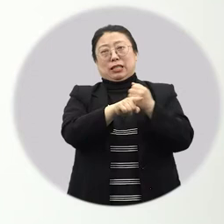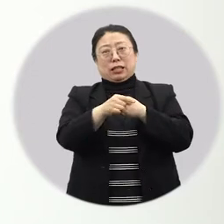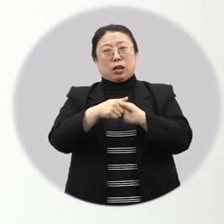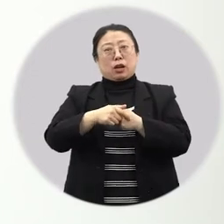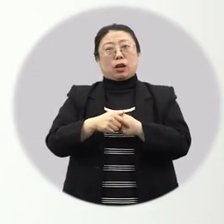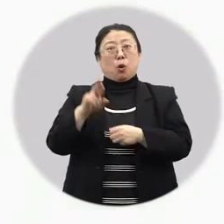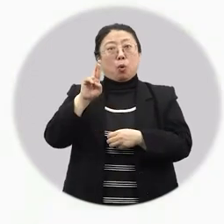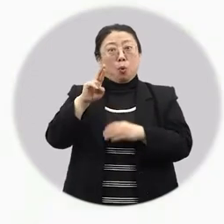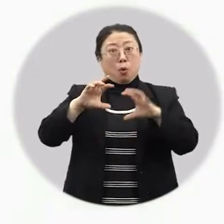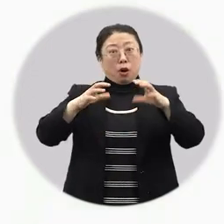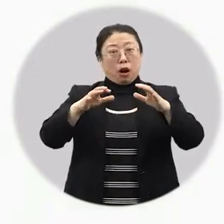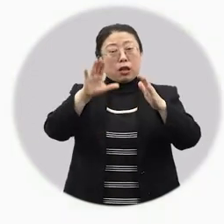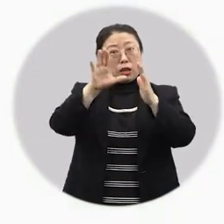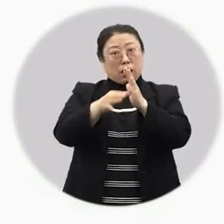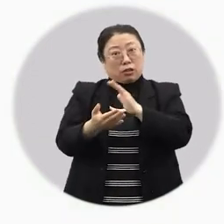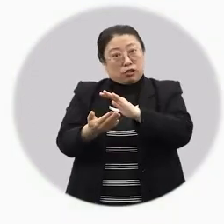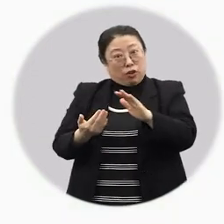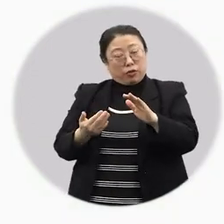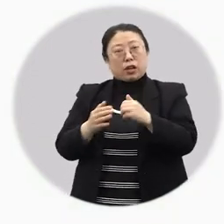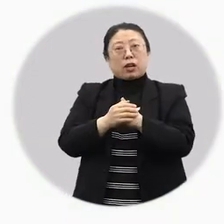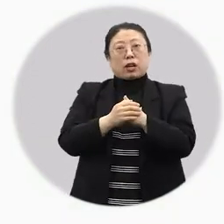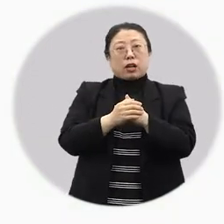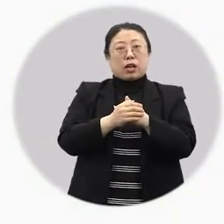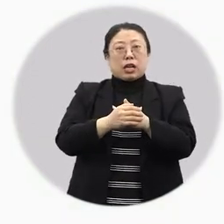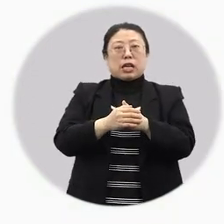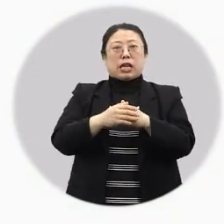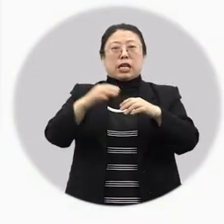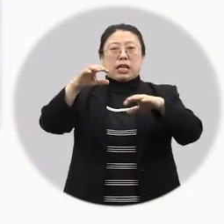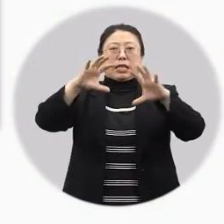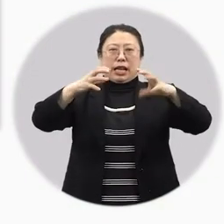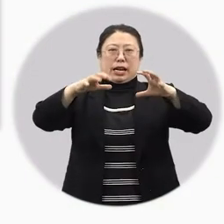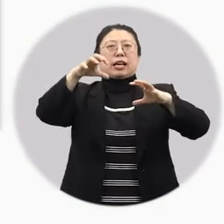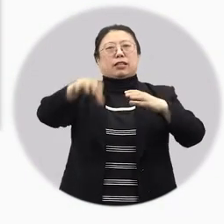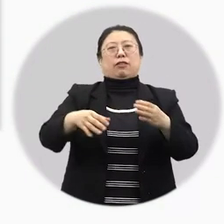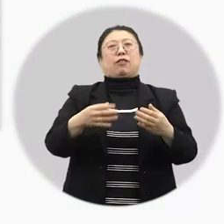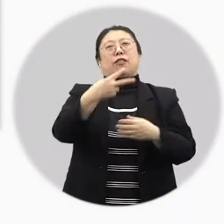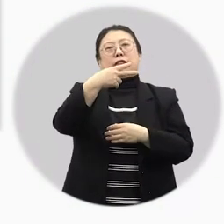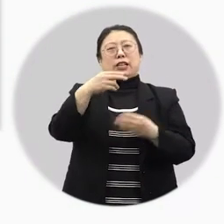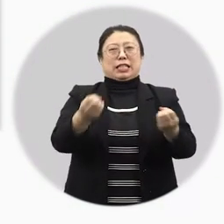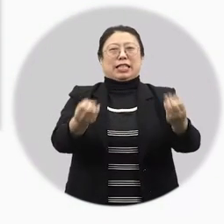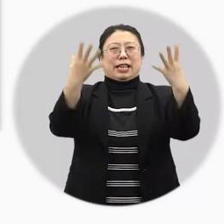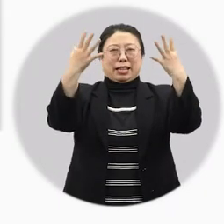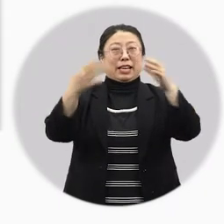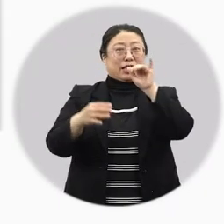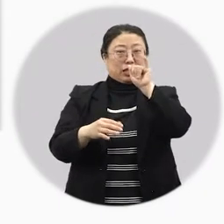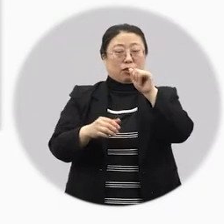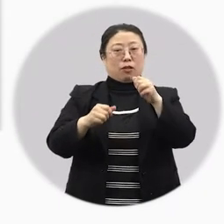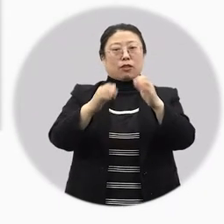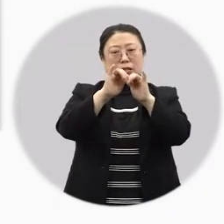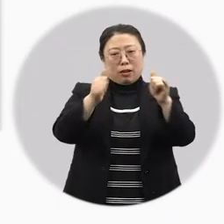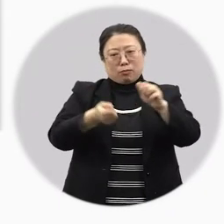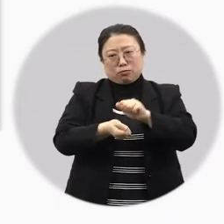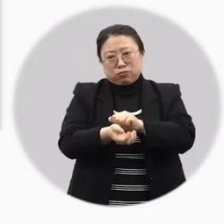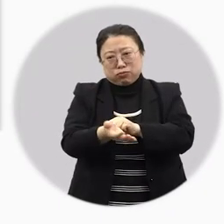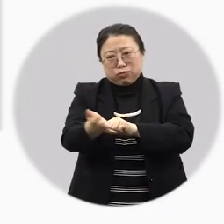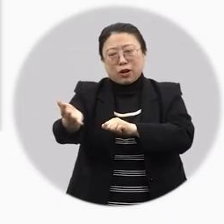뜻하거든요. 그래서 고려시대 이전까지는 국가 차원에서 단호의 제사를 지내기도 했어요.